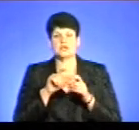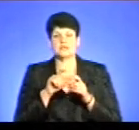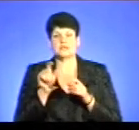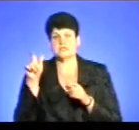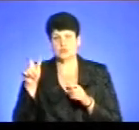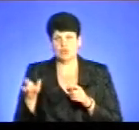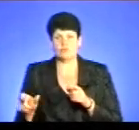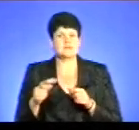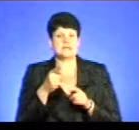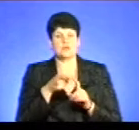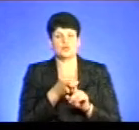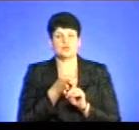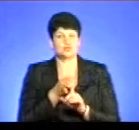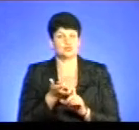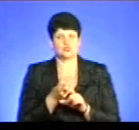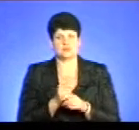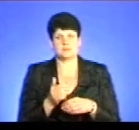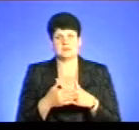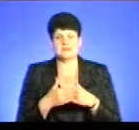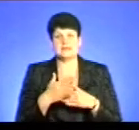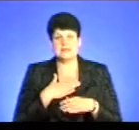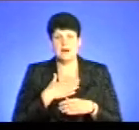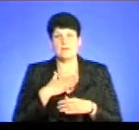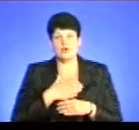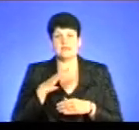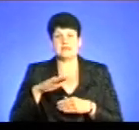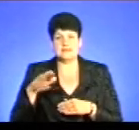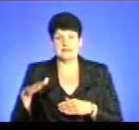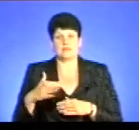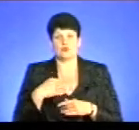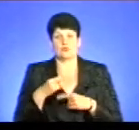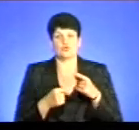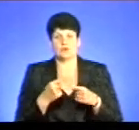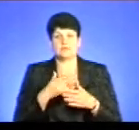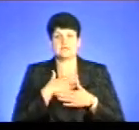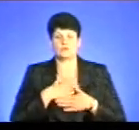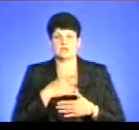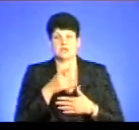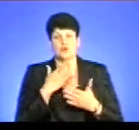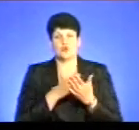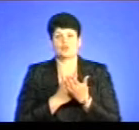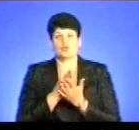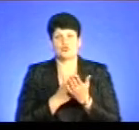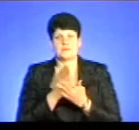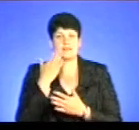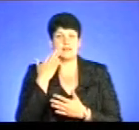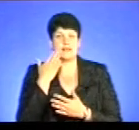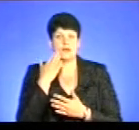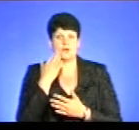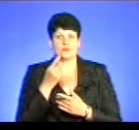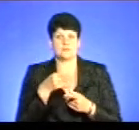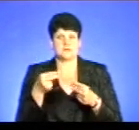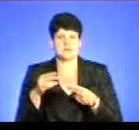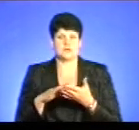контактуємо дуже близько, і я, і мої діти, і зараз мої внуки. Ми задоволені її обслуговуванням, і ми легко з нею просто плали